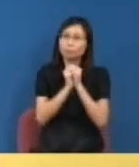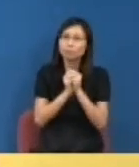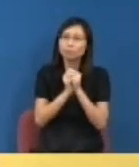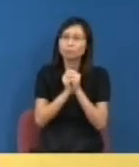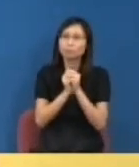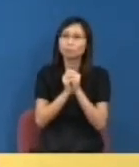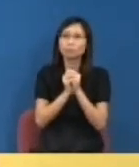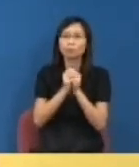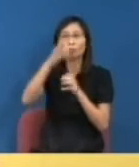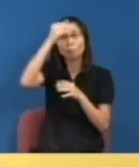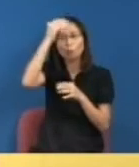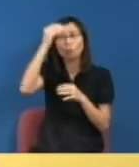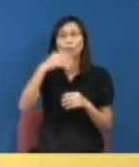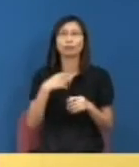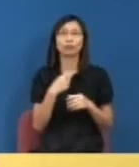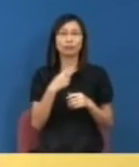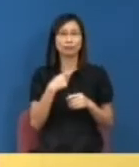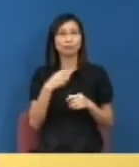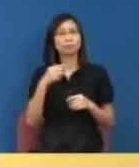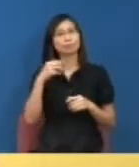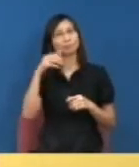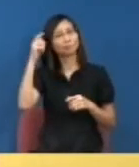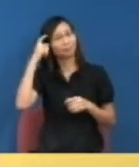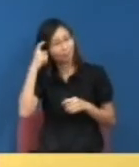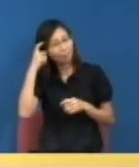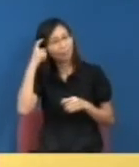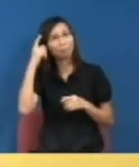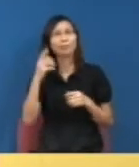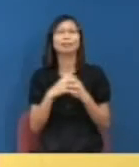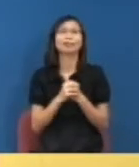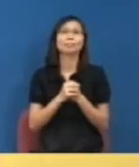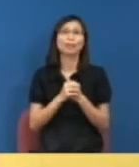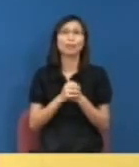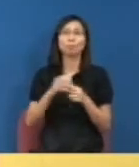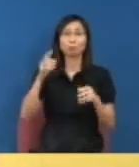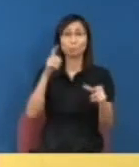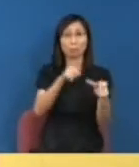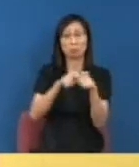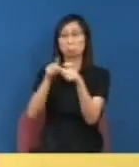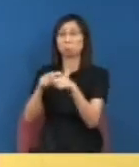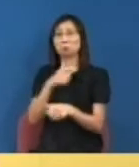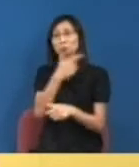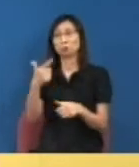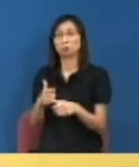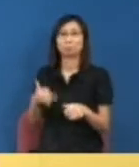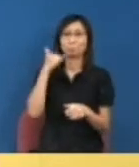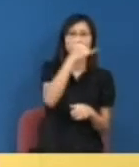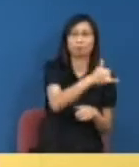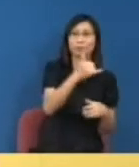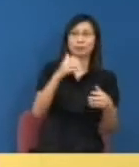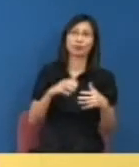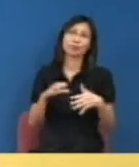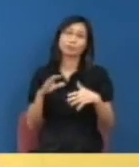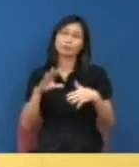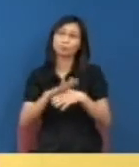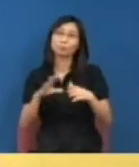此者皆有造官法財思想故畢業預科者多入法科入文科者甚少入理科